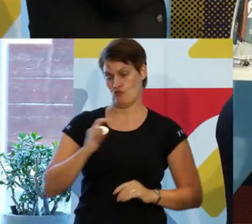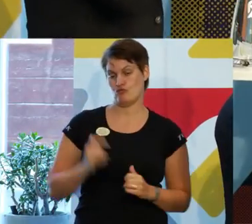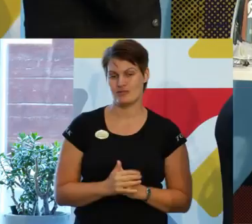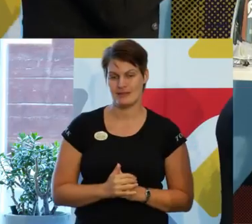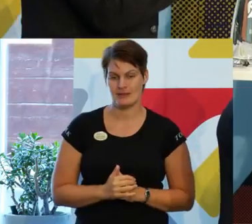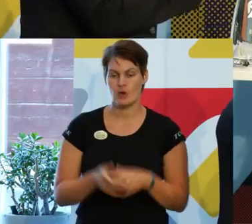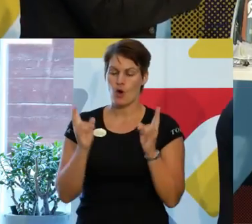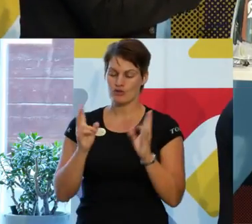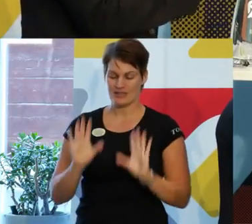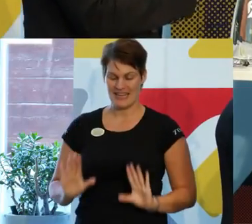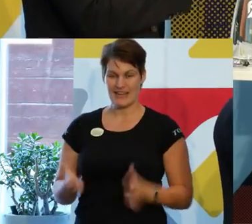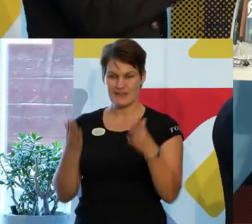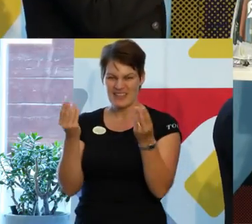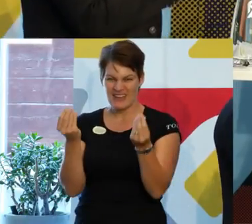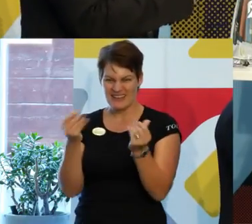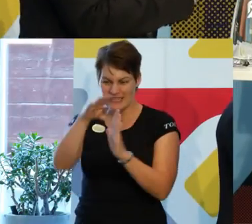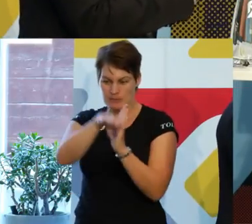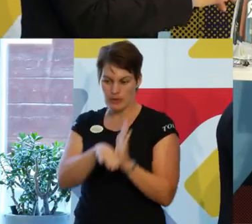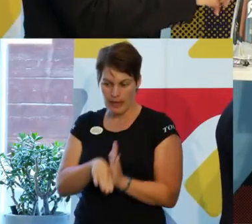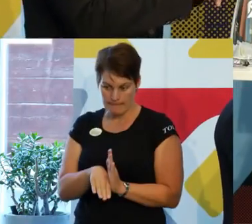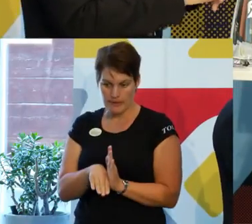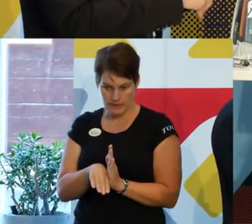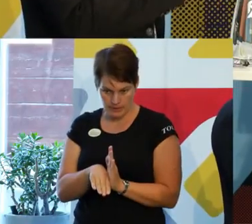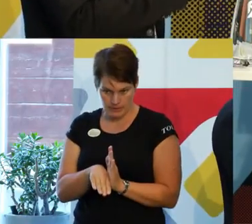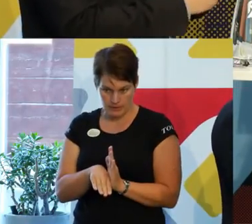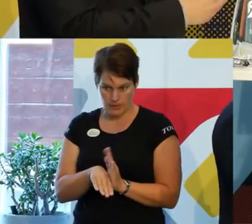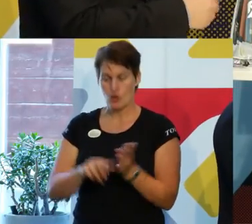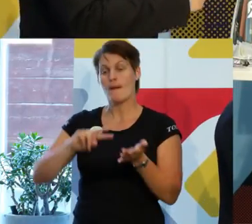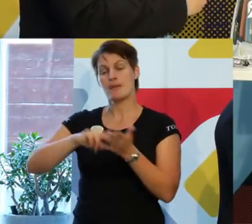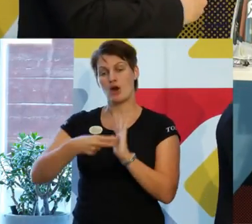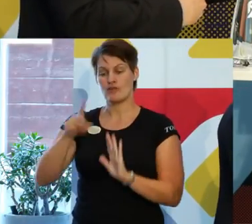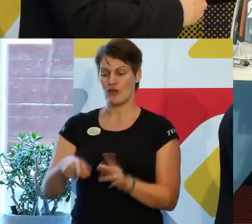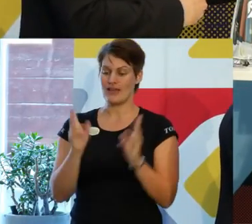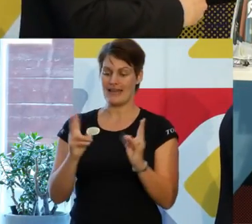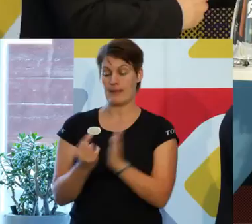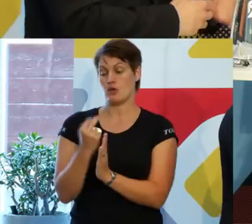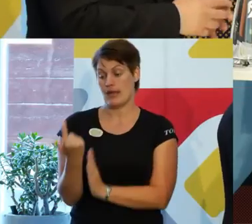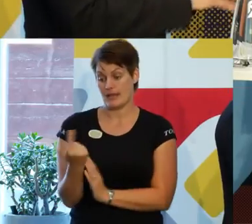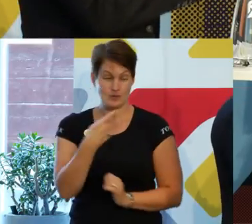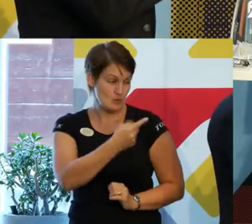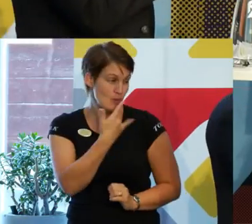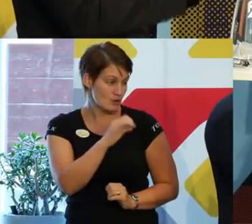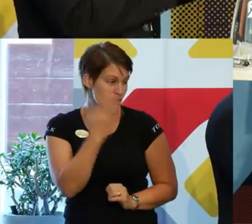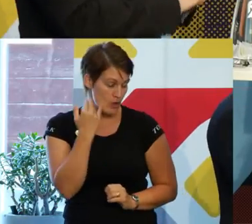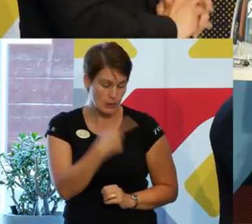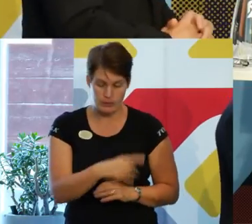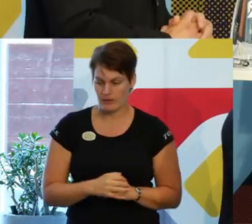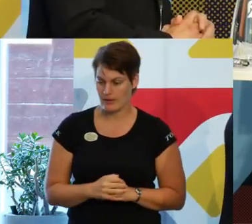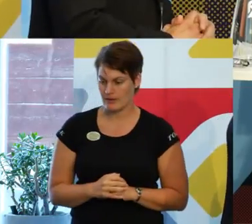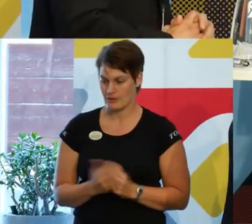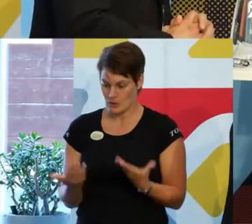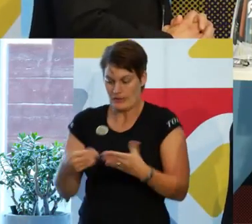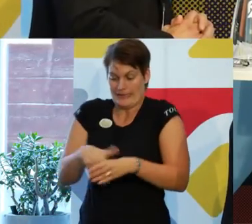livskvalitetsprogram som begreppet livskvalitet och plan för lika möjligheter som vi nu pratar om är ju en del i detta